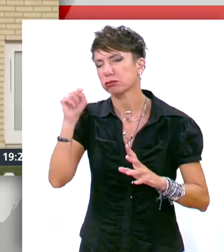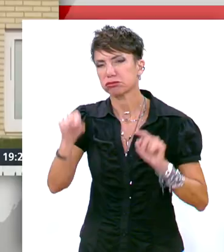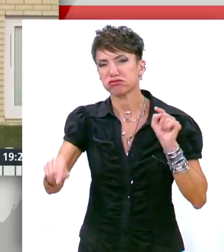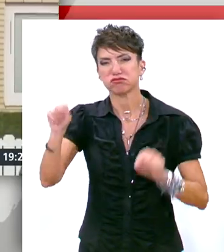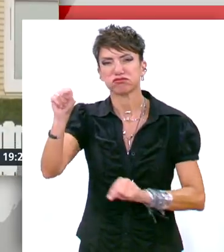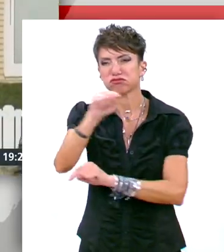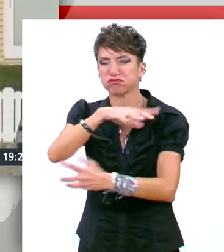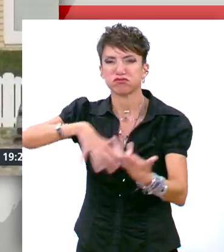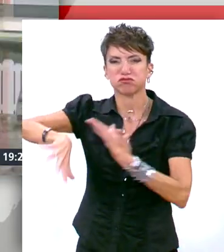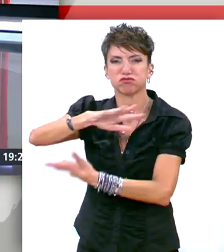αυτές τις συμμορίες.